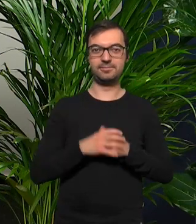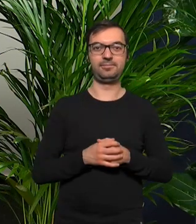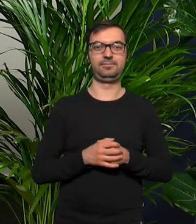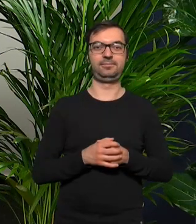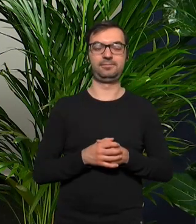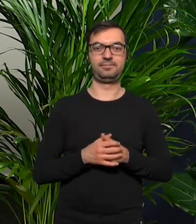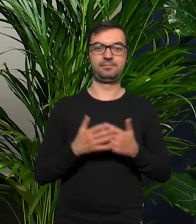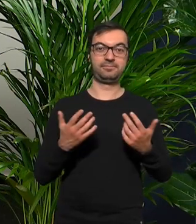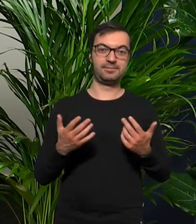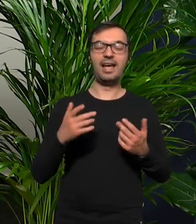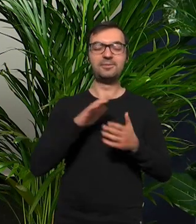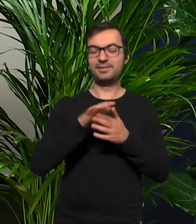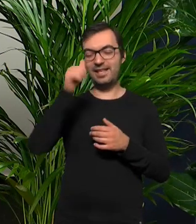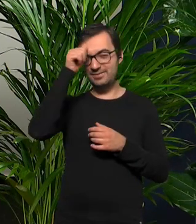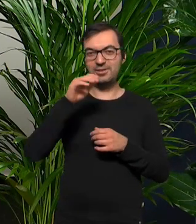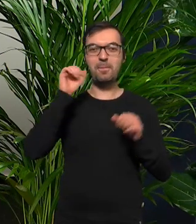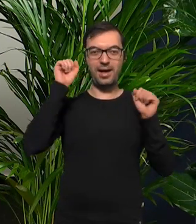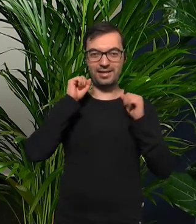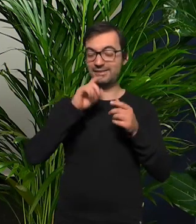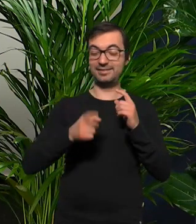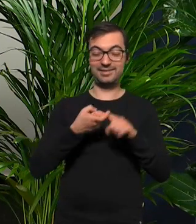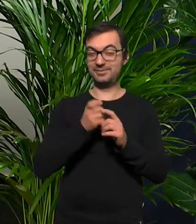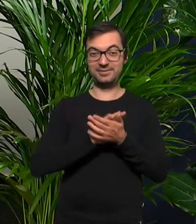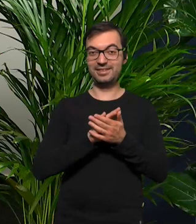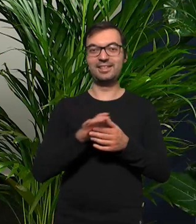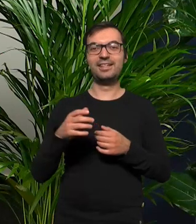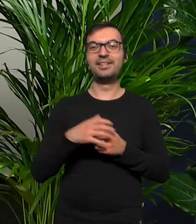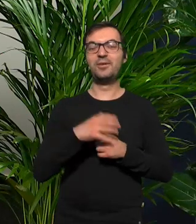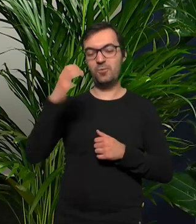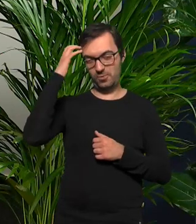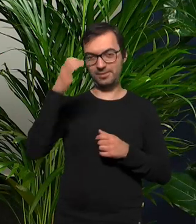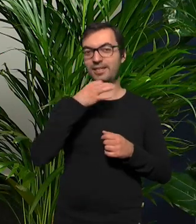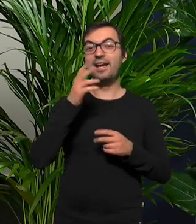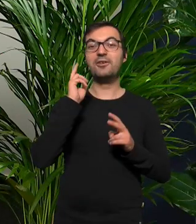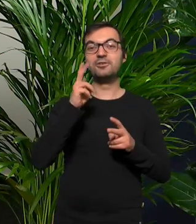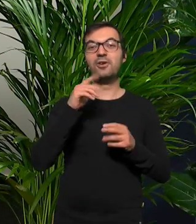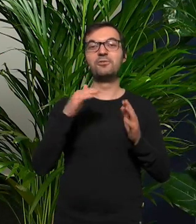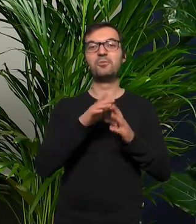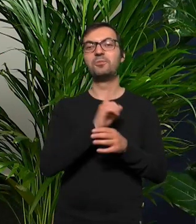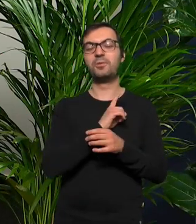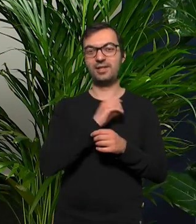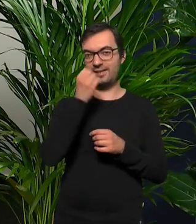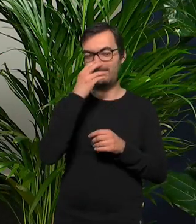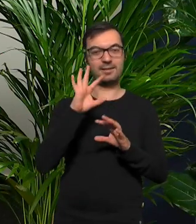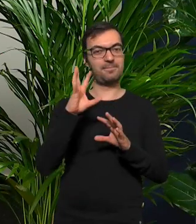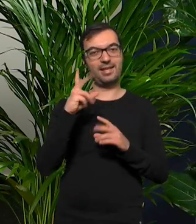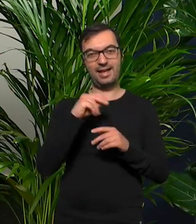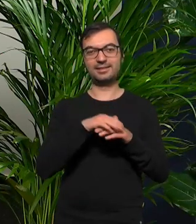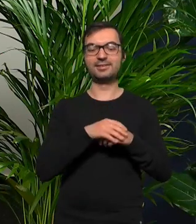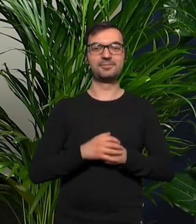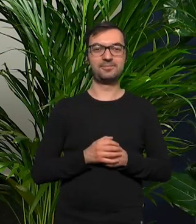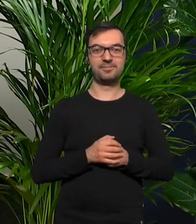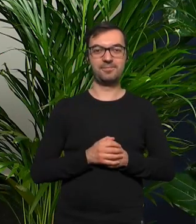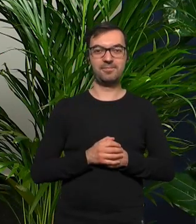Marta Wojciechowska Baranek przepraszam zawiesiłam się Król kochany kto dba o kwiatki u was w domu? piękne są na tych parapetach i